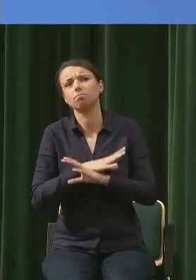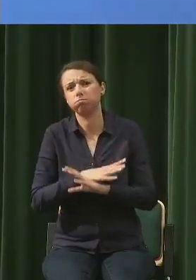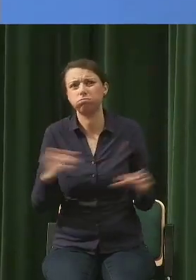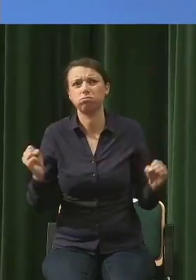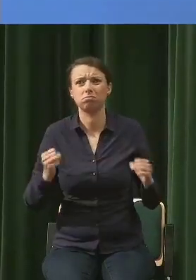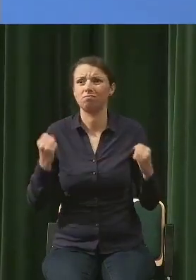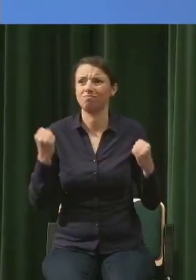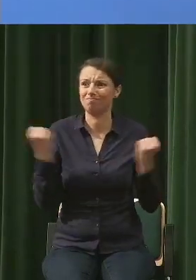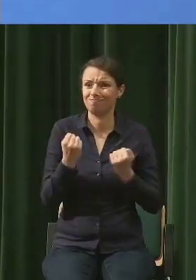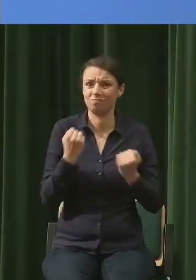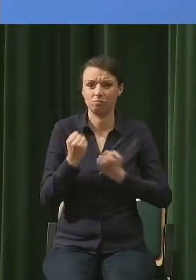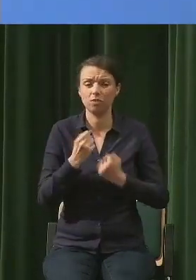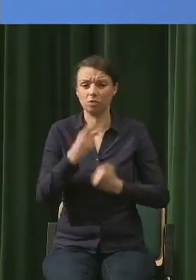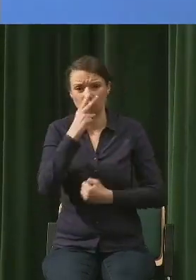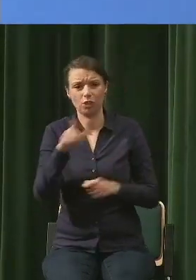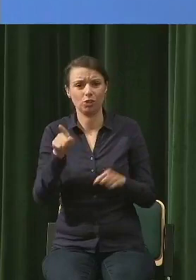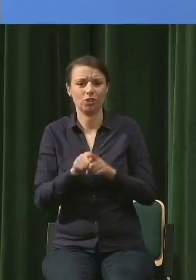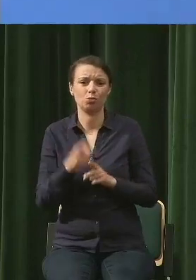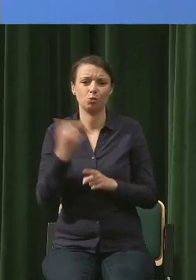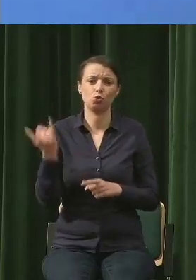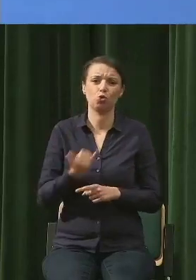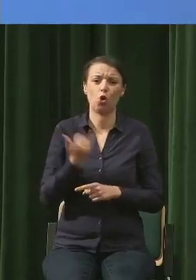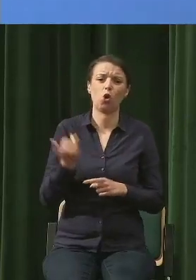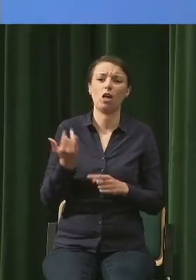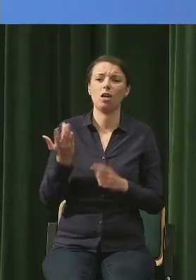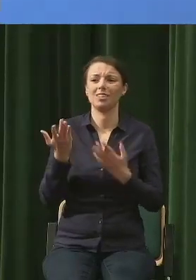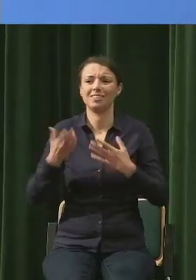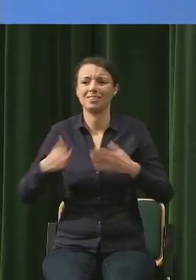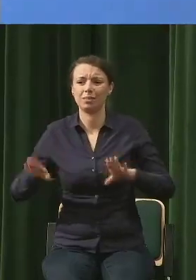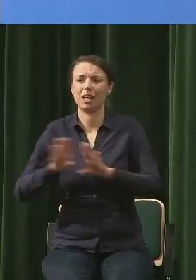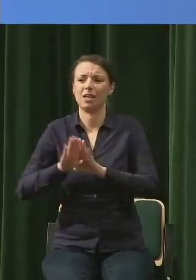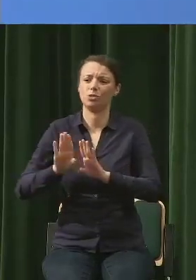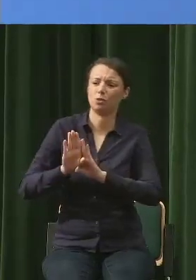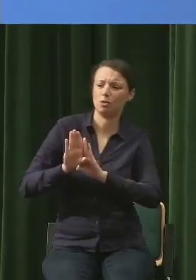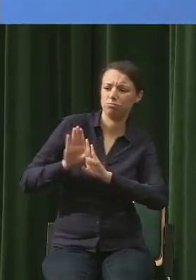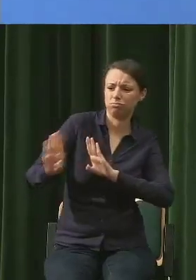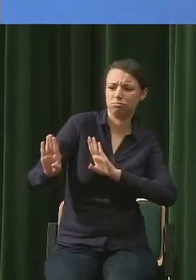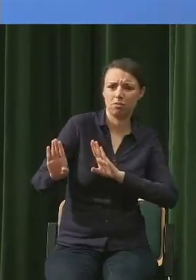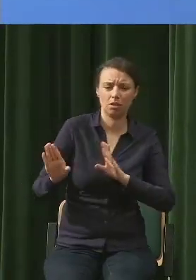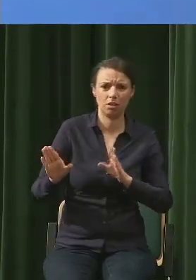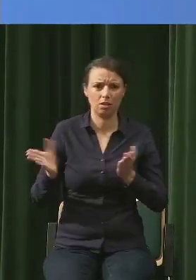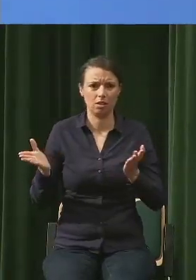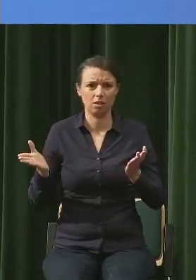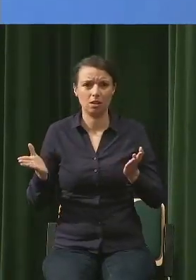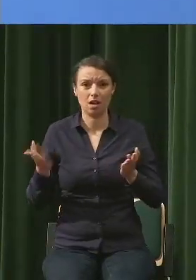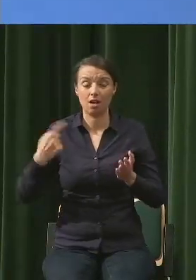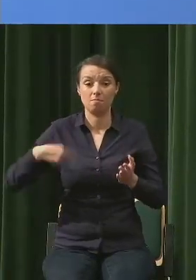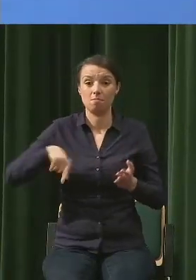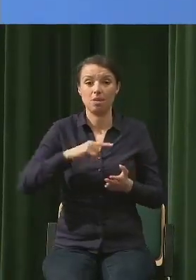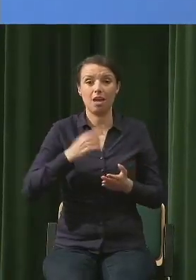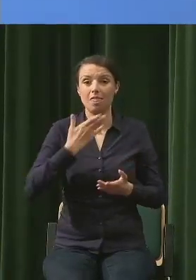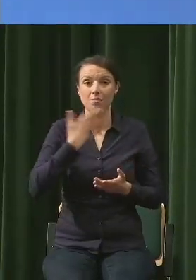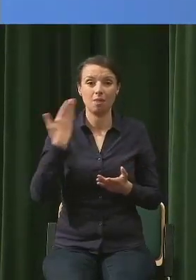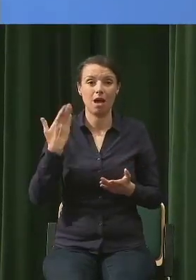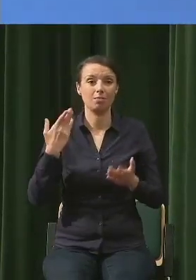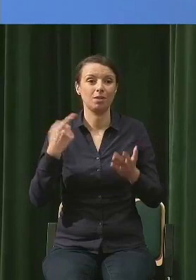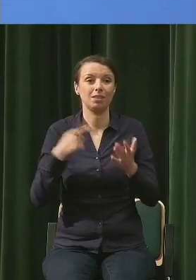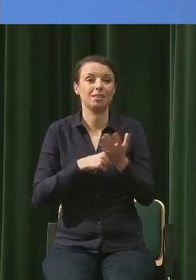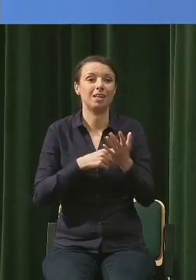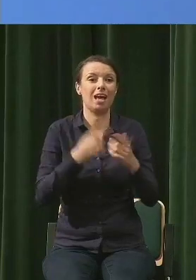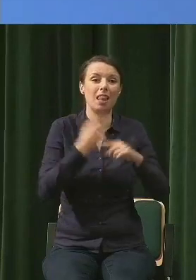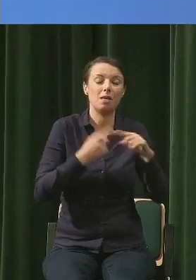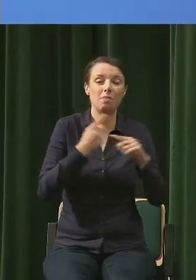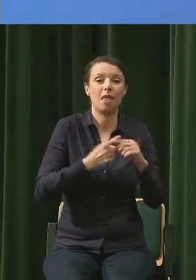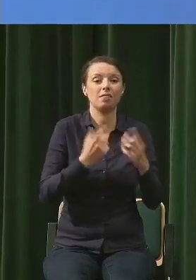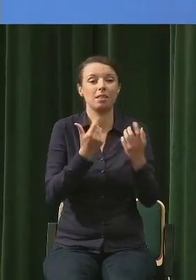pewnego zamykania się, wyłączania się, zatrzymywania się i że to jakby nie mamy tych mechanizmów w ekonomii czy polityce,